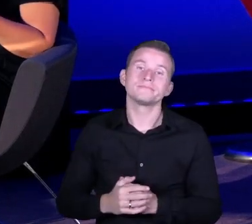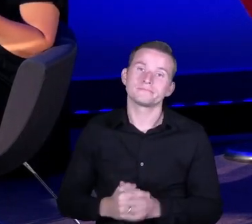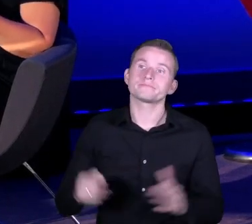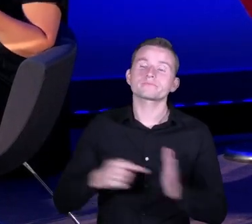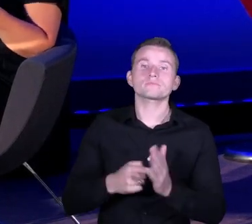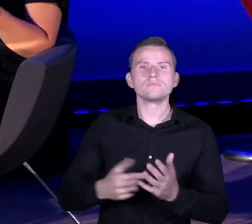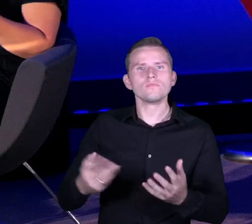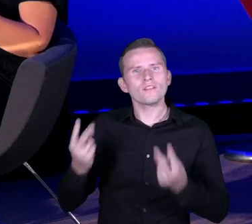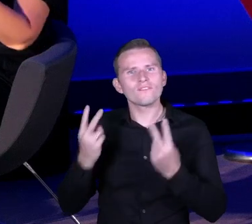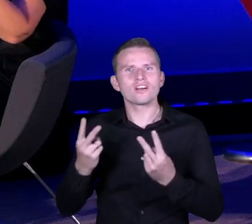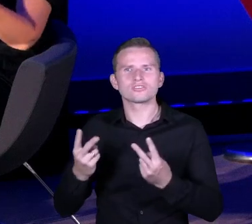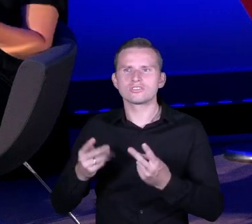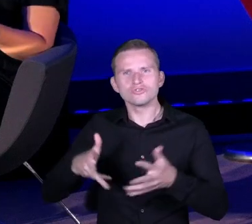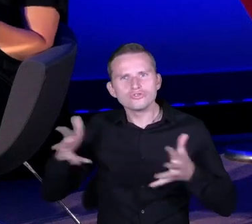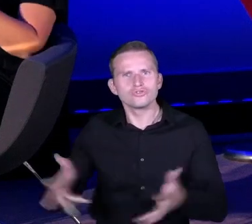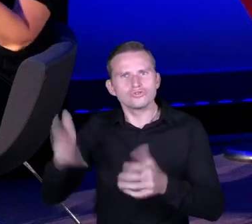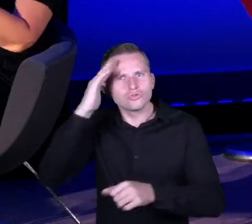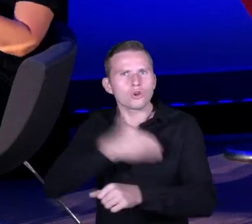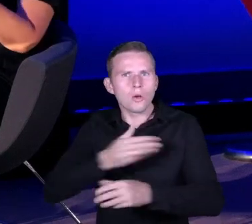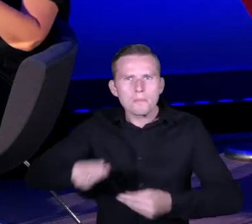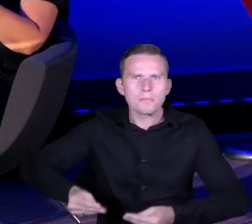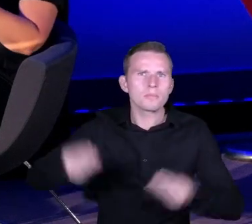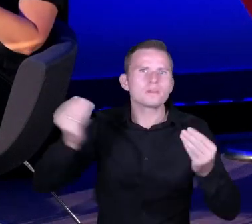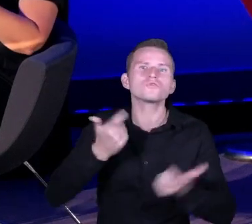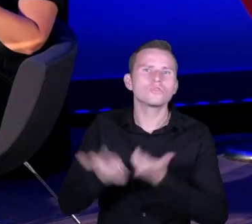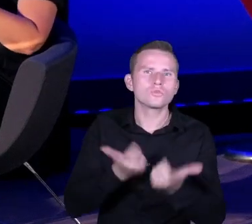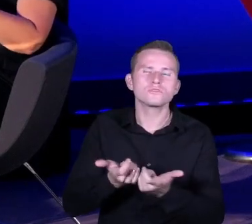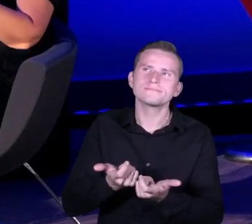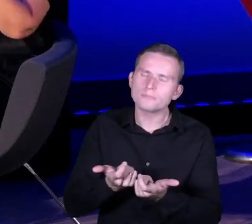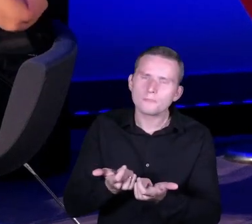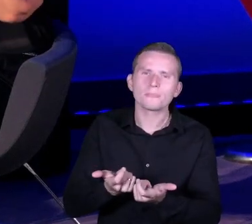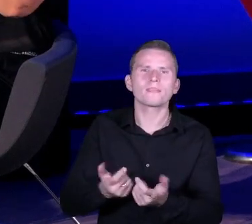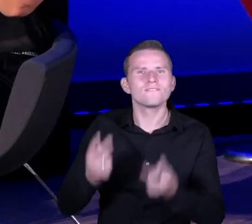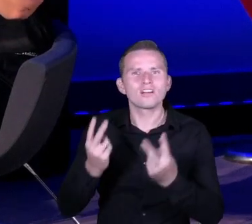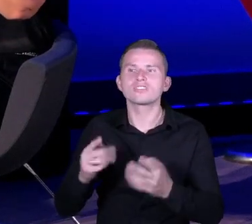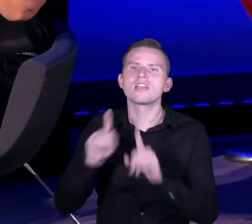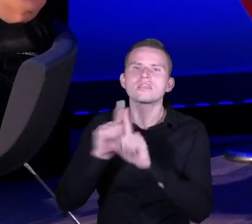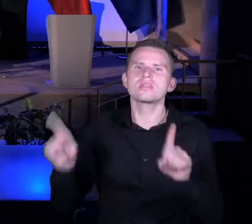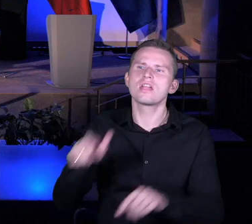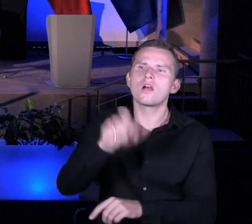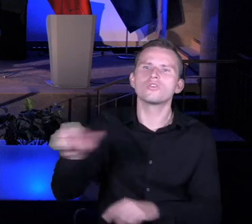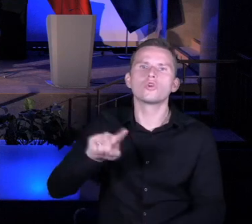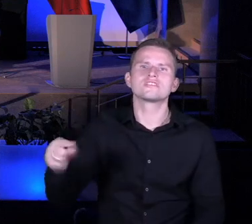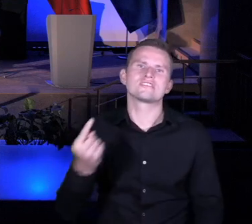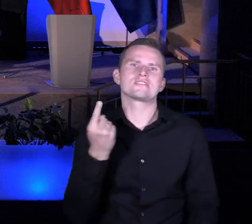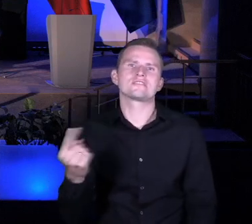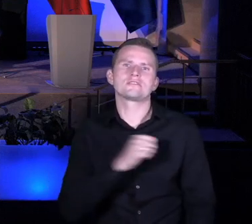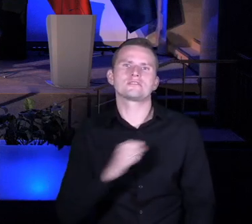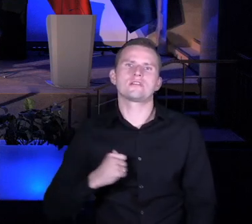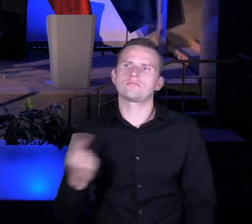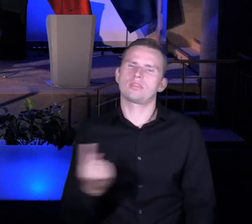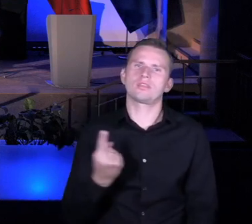ważne jest to, żeby nauczyciele właśnie nie byli takimi samotnymi żaglami, które właśnie jest na lekcji, ale żeby po tej lekcji